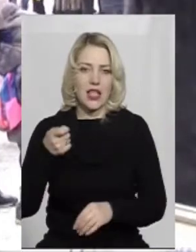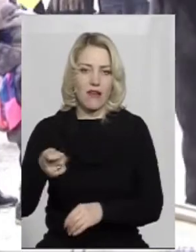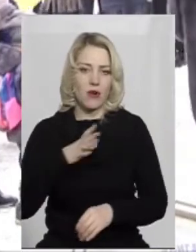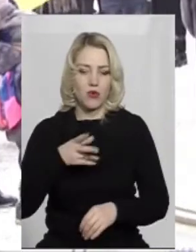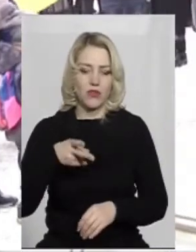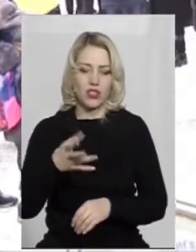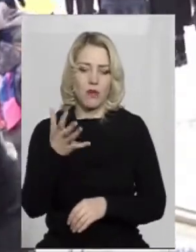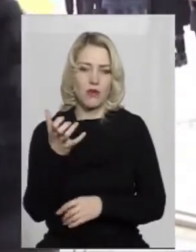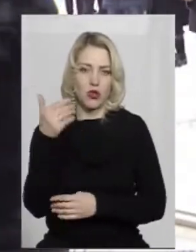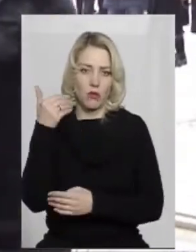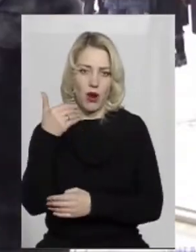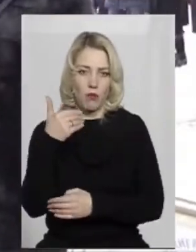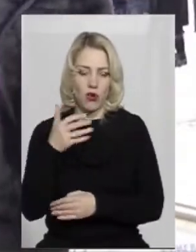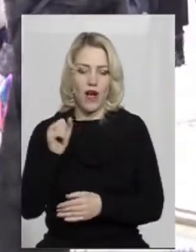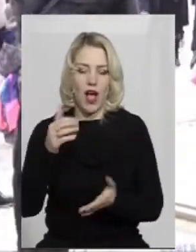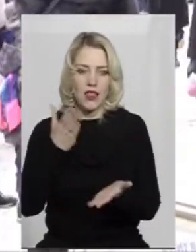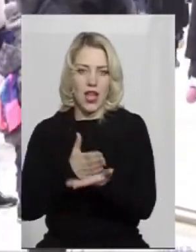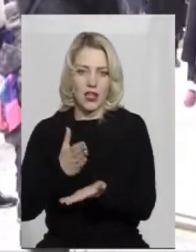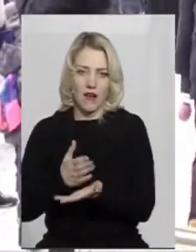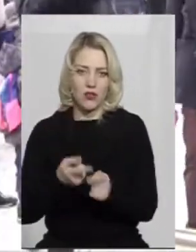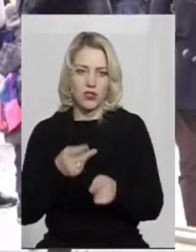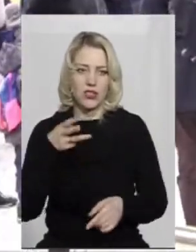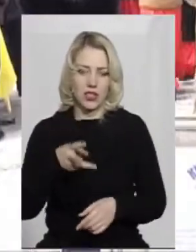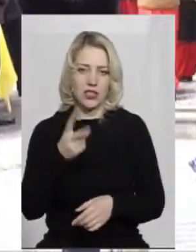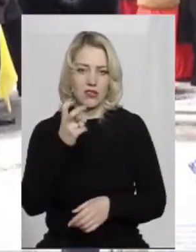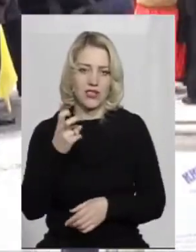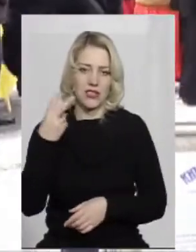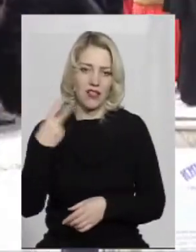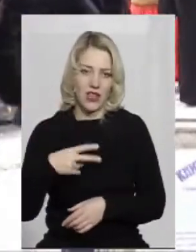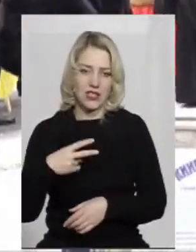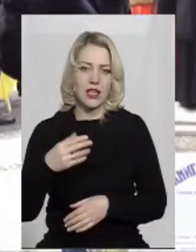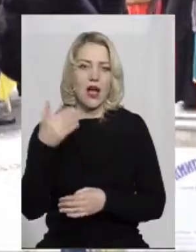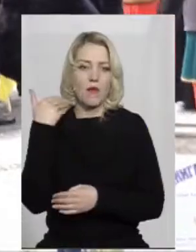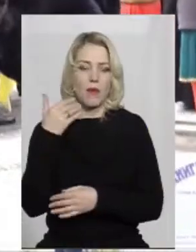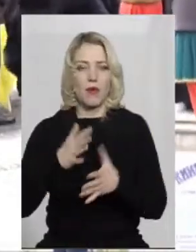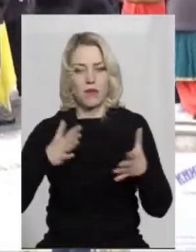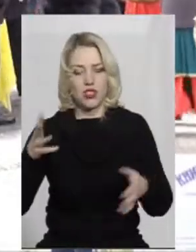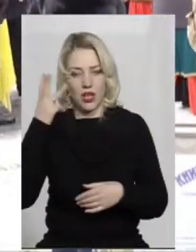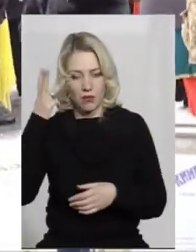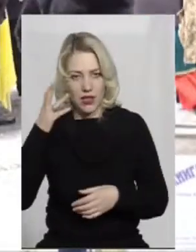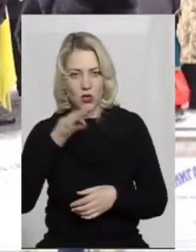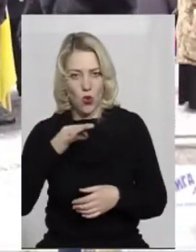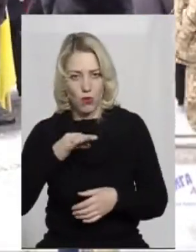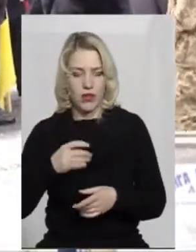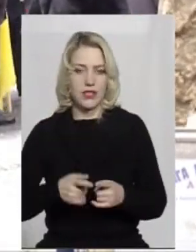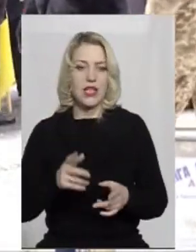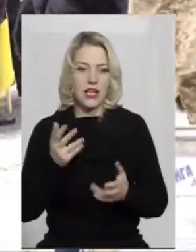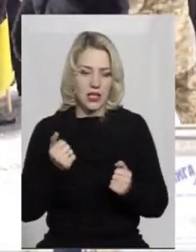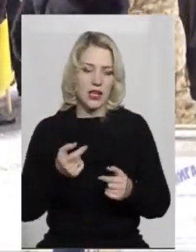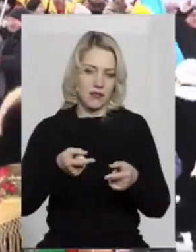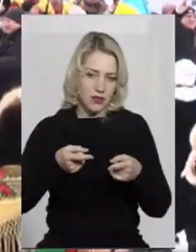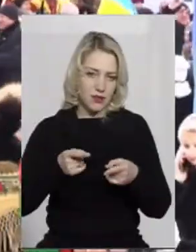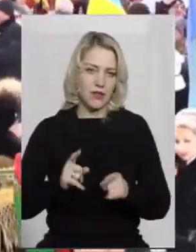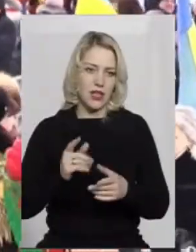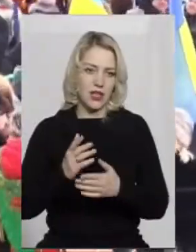500 прапорів, в наявності більше 3 тисячі 220 прапорів. Трошки більше з Хмельницької, є такі дані, трошечки більше з Хмельницької